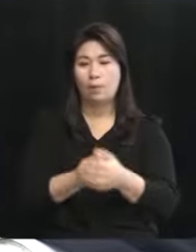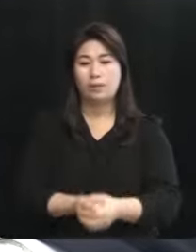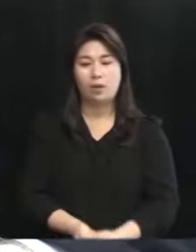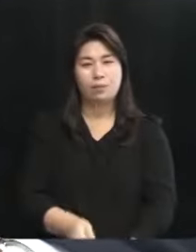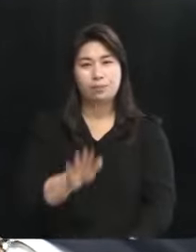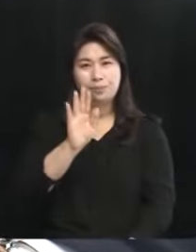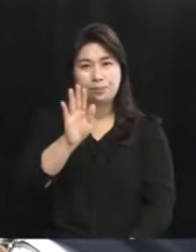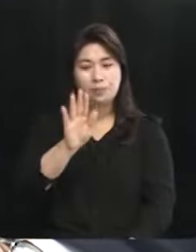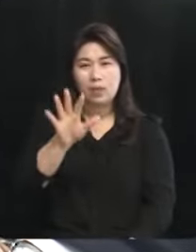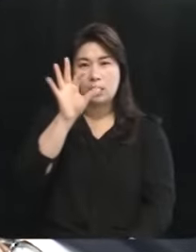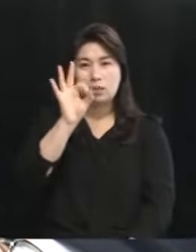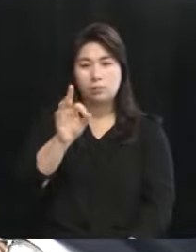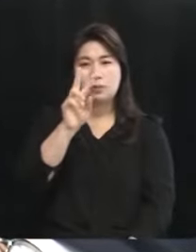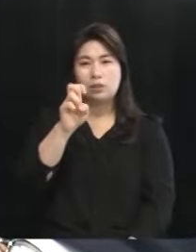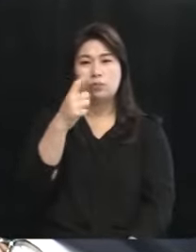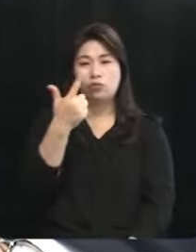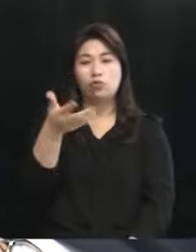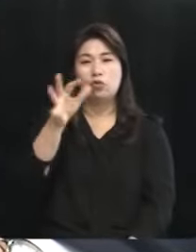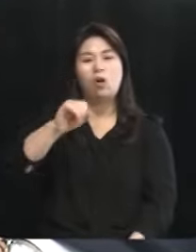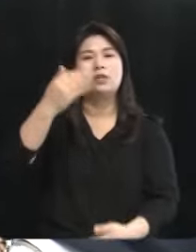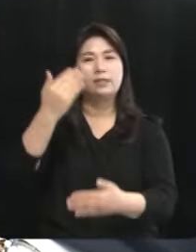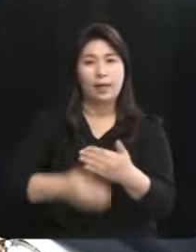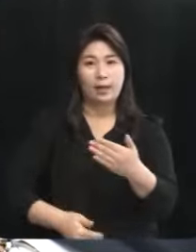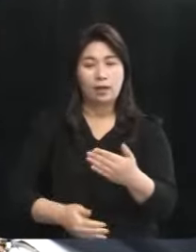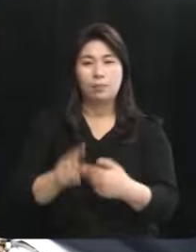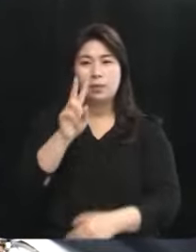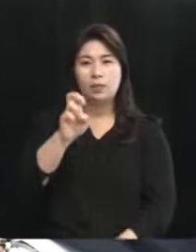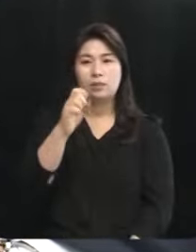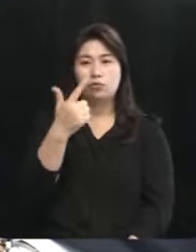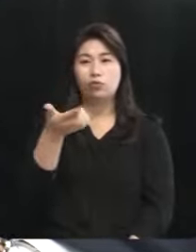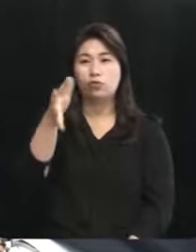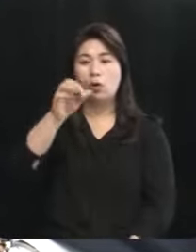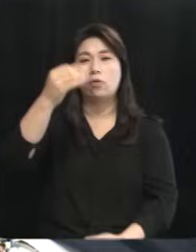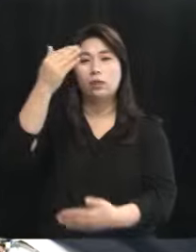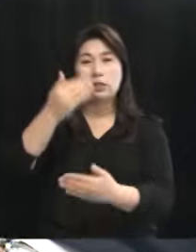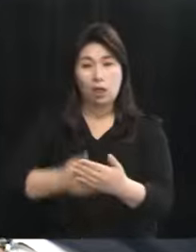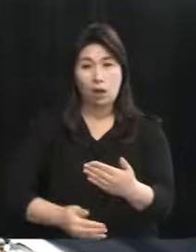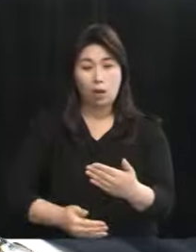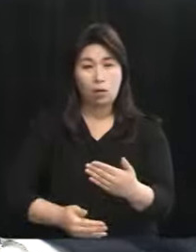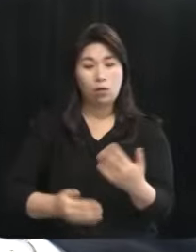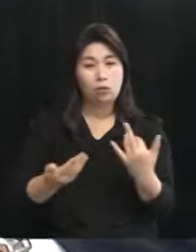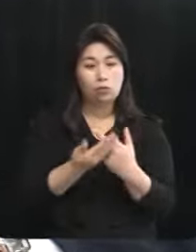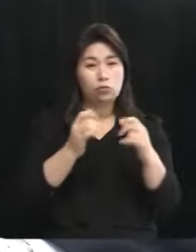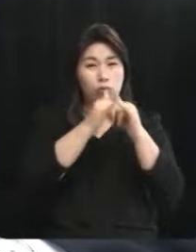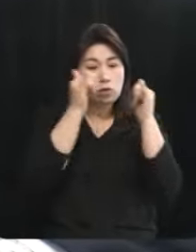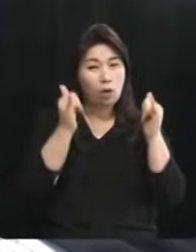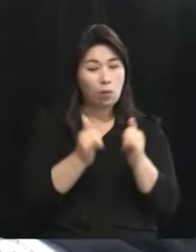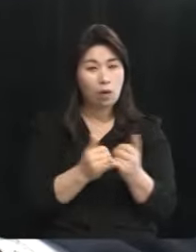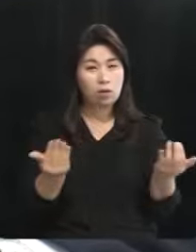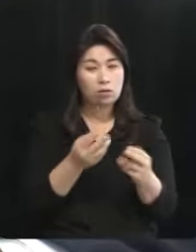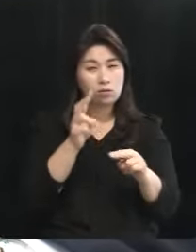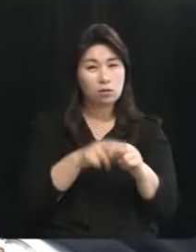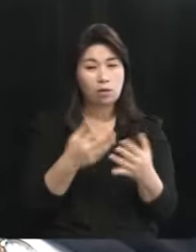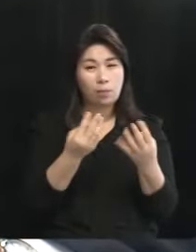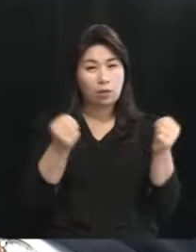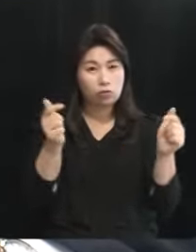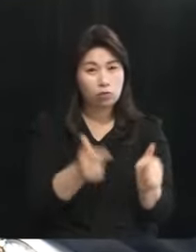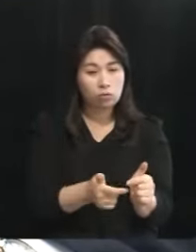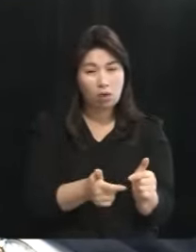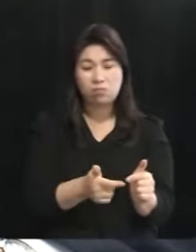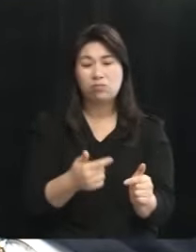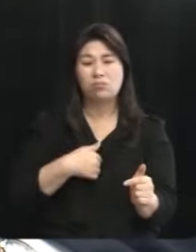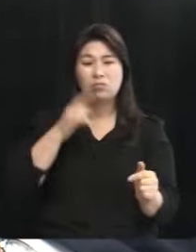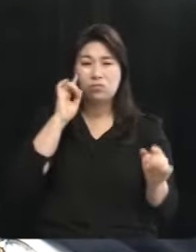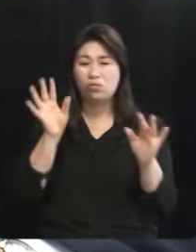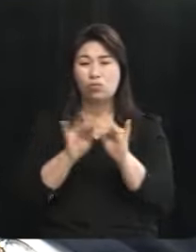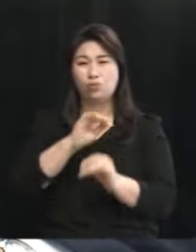금액은 26억 삭감입니다 26억이 삭감됐다고 우리 제주 사회에 일자리가 많이 없어졌다 저는 동의하기